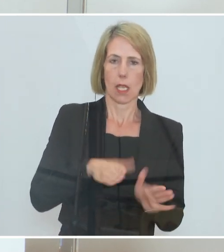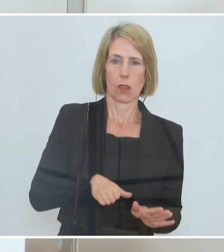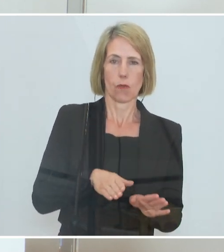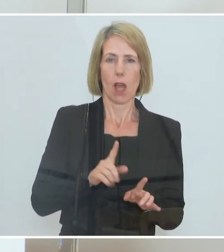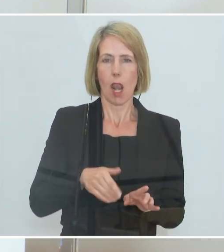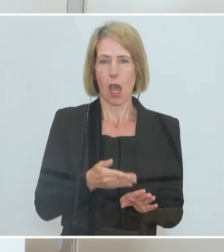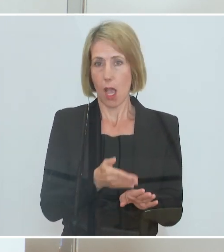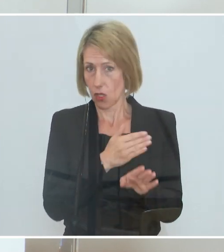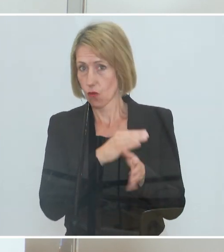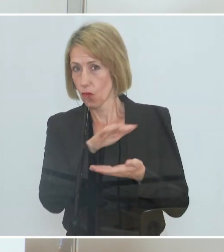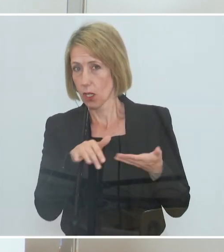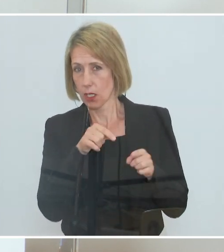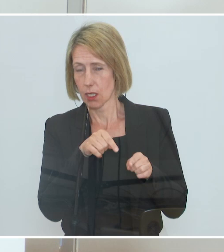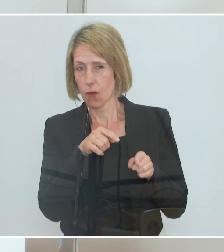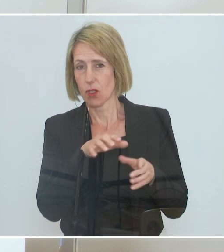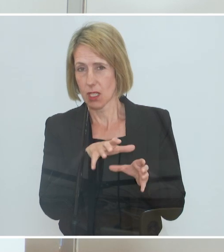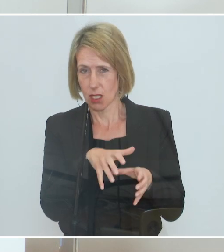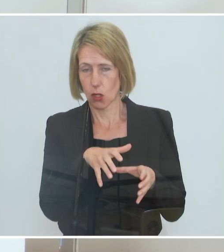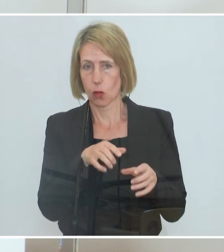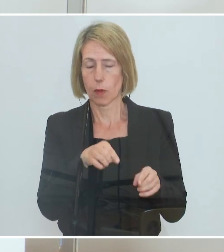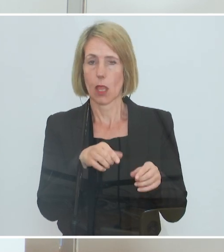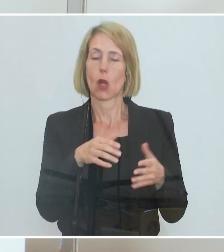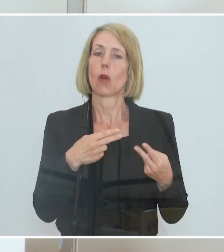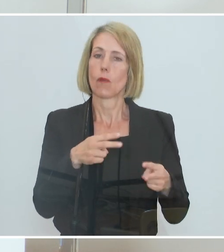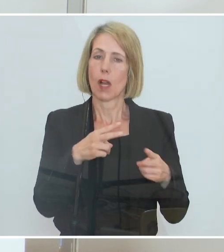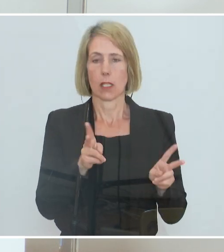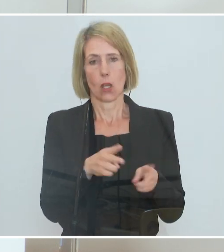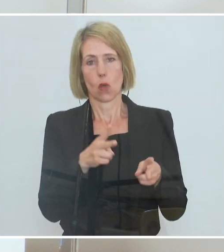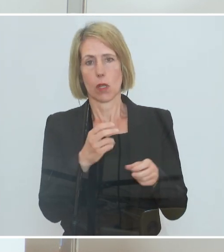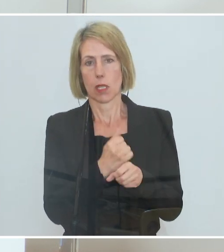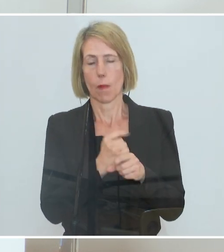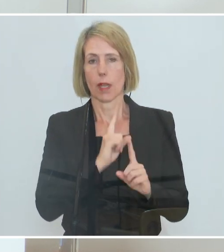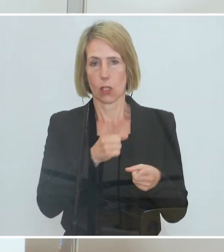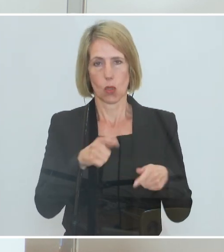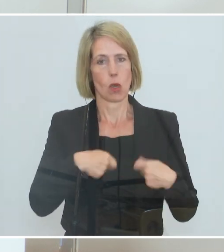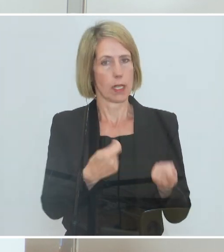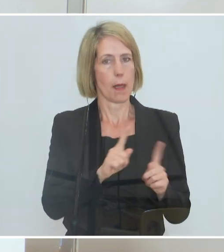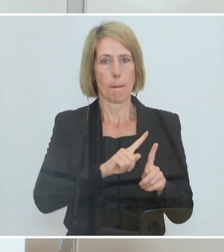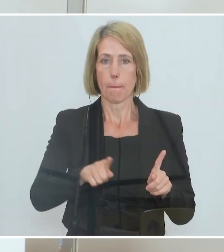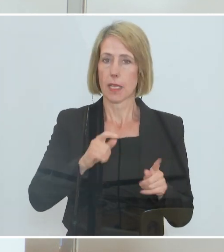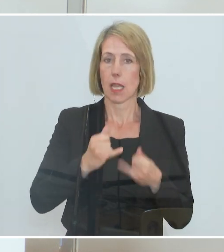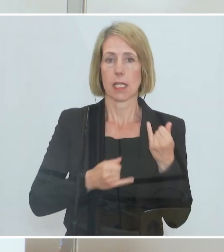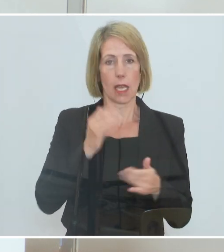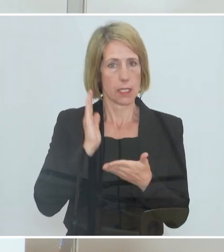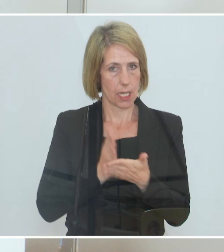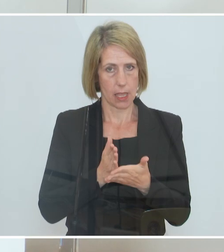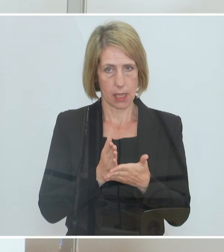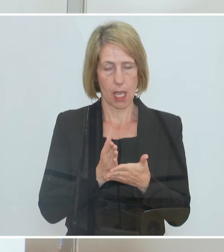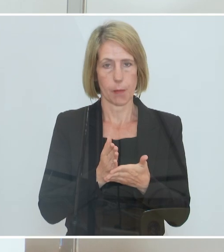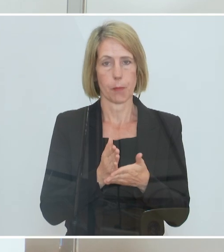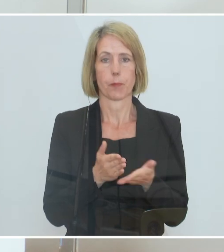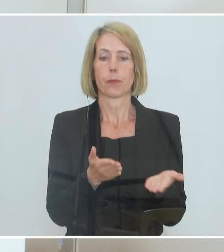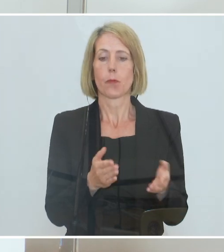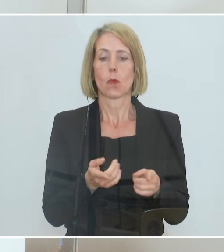Vorkrisenzeit, weiterhin noch diese großzügige Corona-Kurzarbeit geben sollen und zwar bis Ende des Jahres. Und